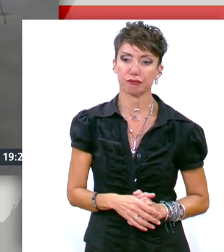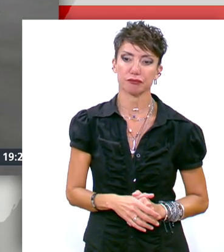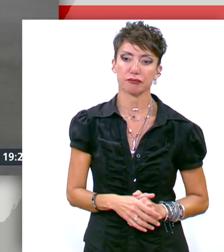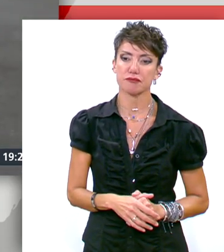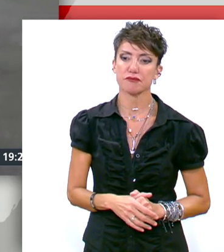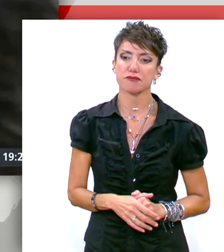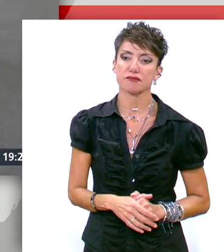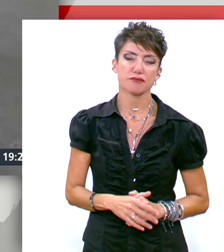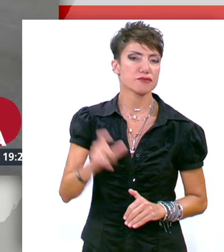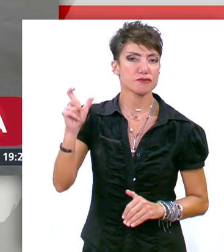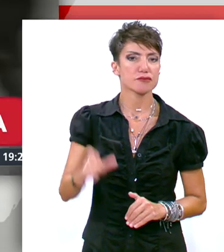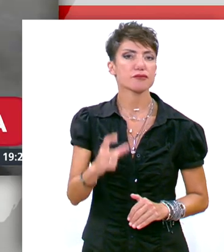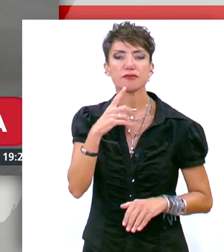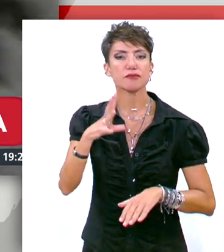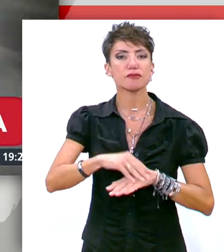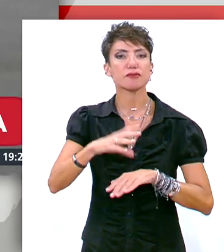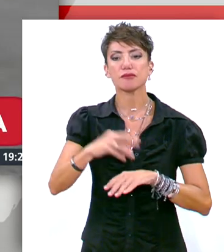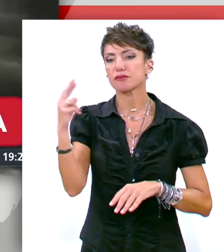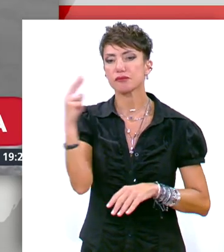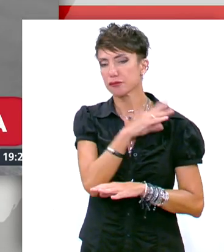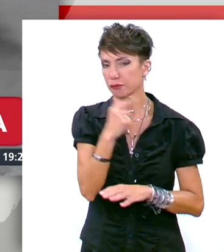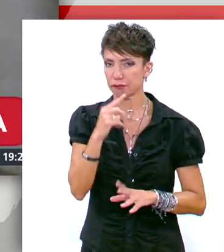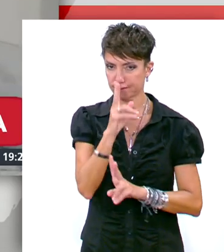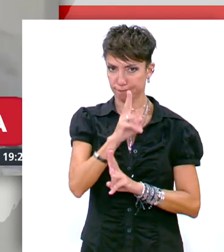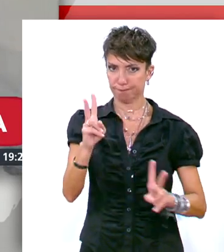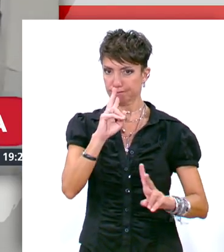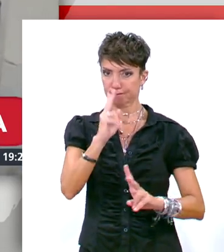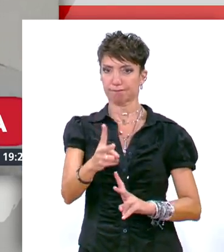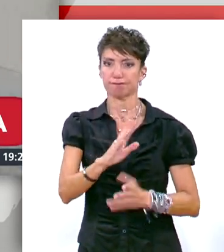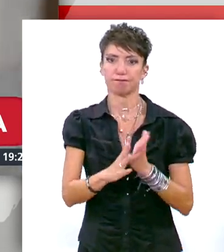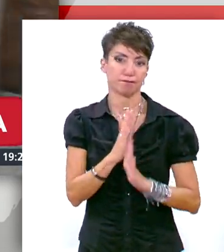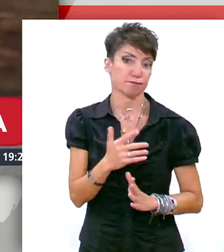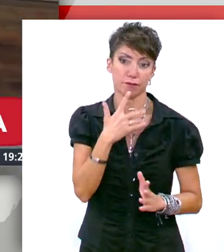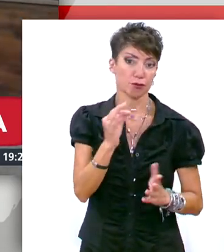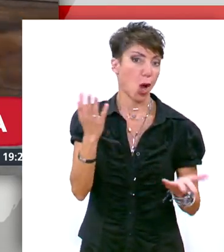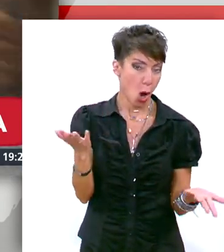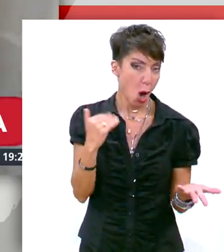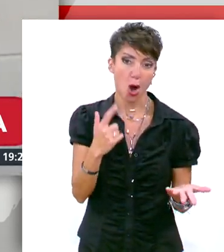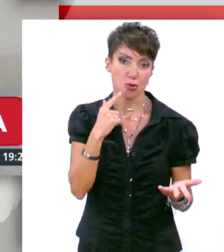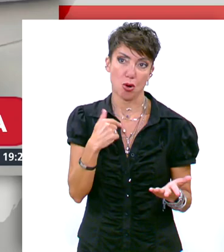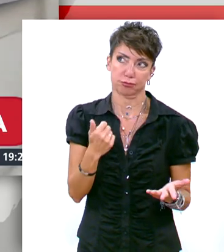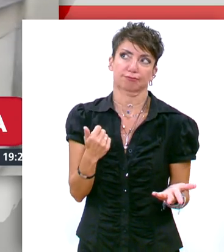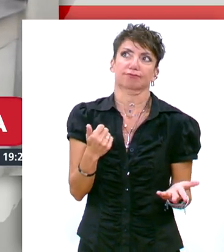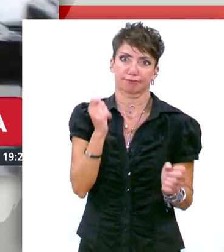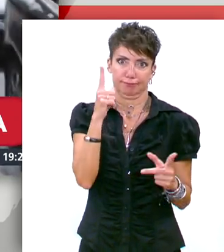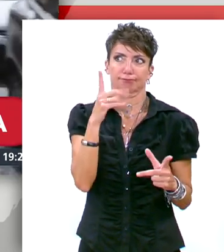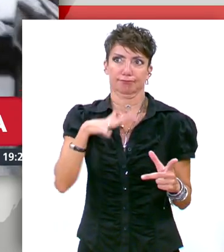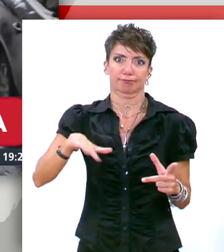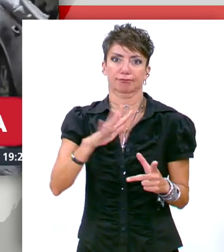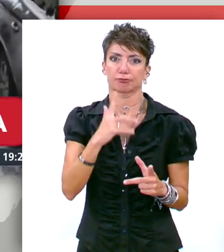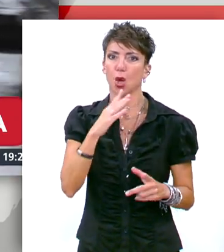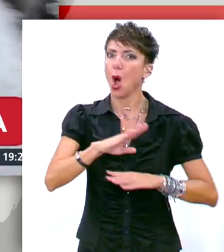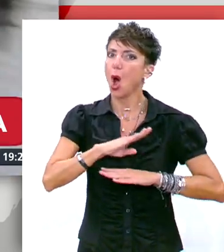Ο Σουηδός Πρωθυπουργός σπέβει τώρα να ξεκαθαρίσει. Μετά την εντύπωση που προκάλεσε η διεθνώς είδηση. Ο στρατός